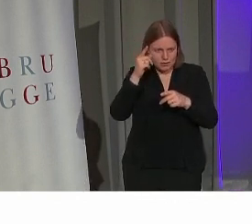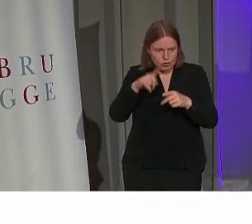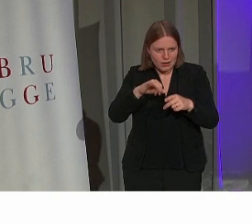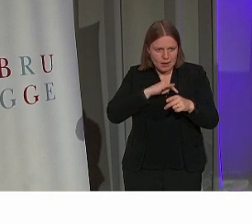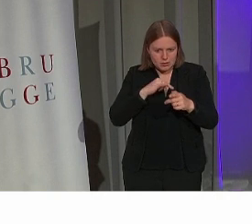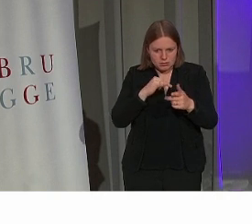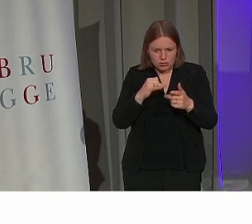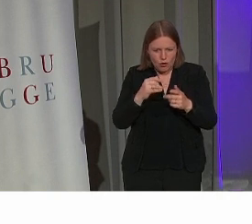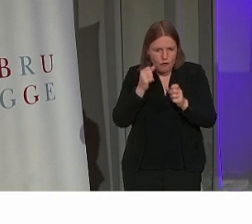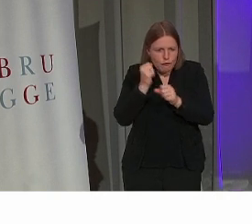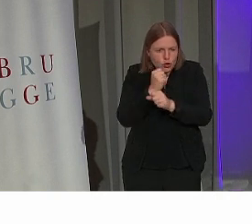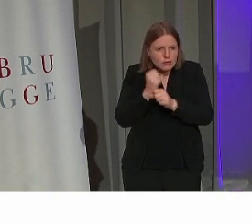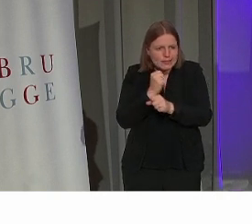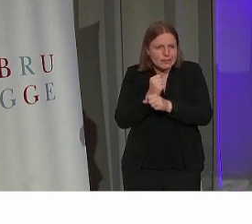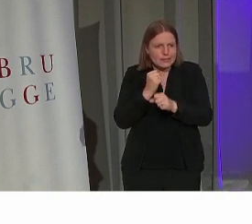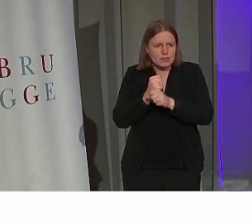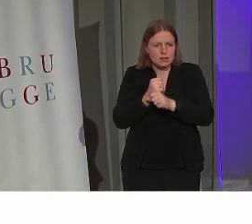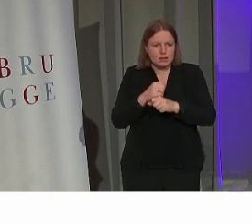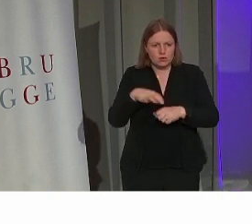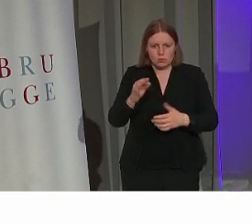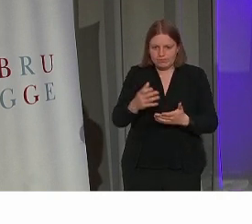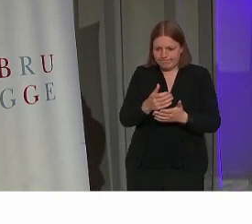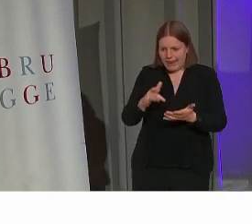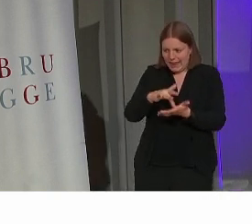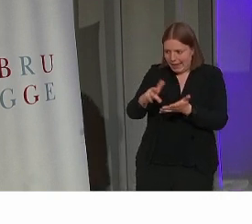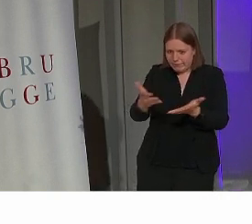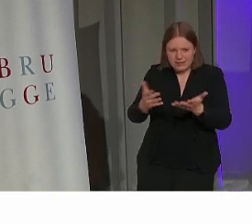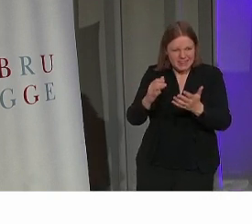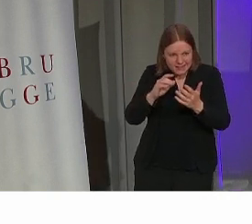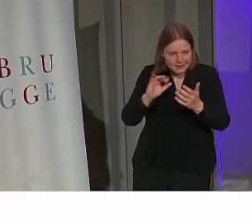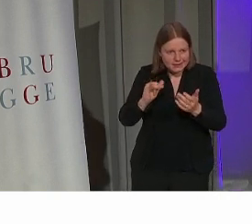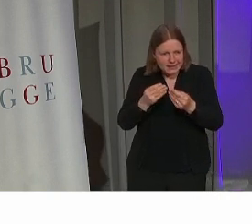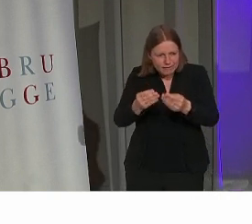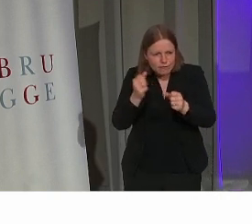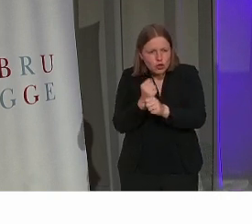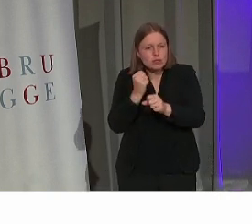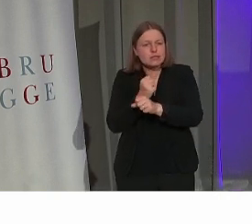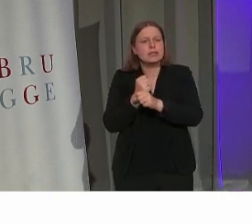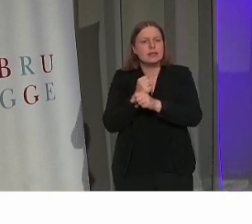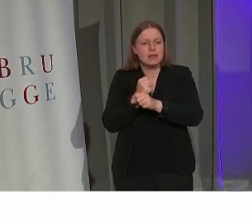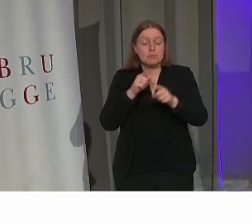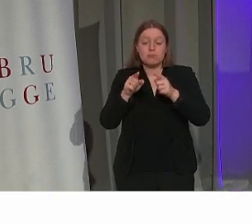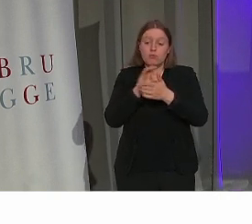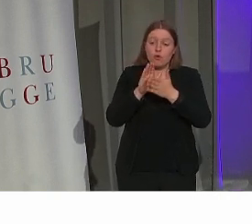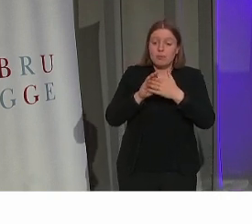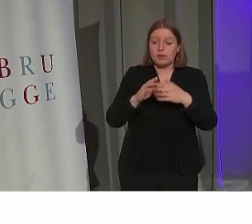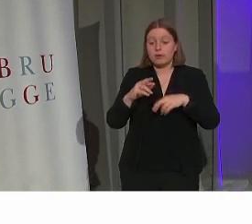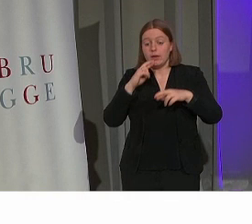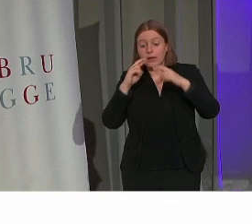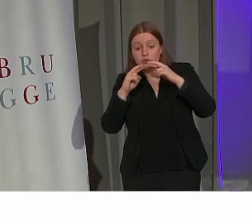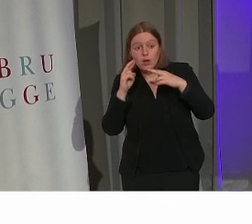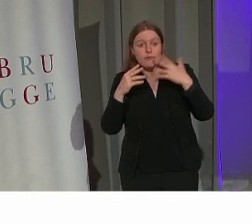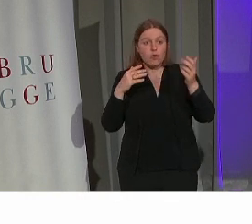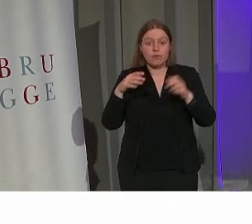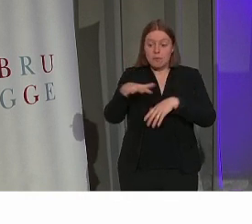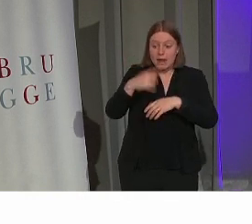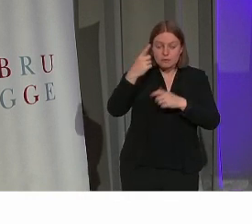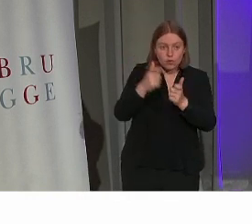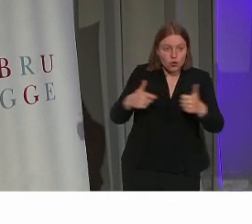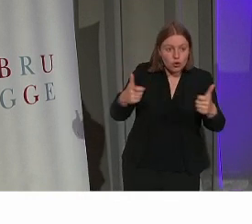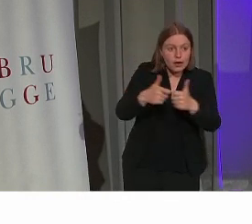herbestemmen. Je moet daar nieuwe functies in zetten. En dan krijgen we een evolutie waarbij horecazaken, congreslocaties,